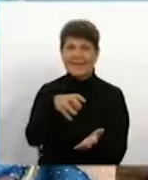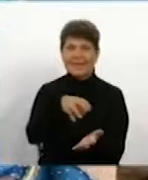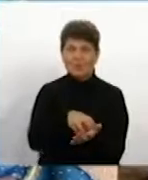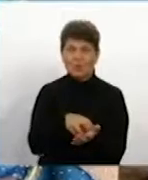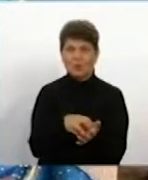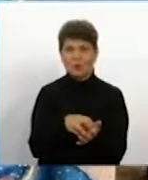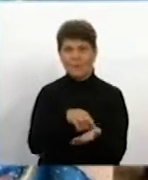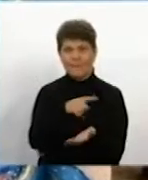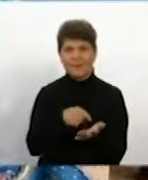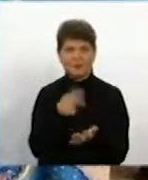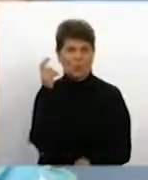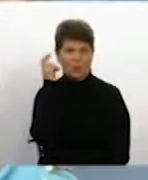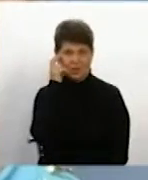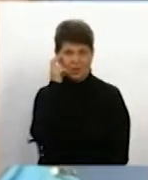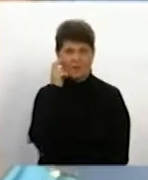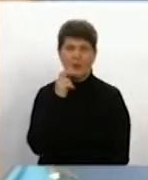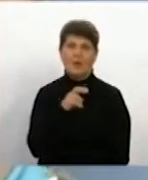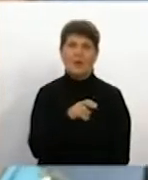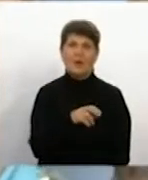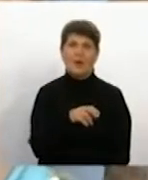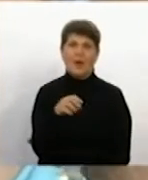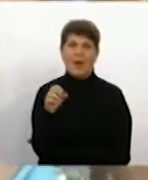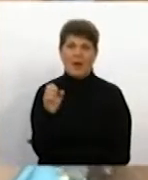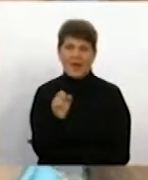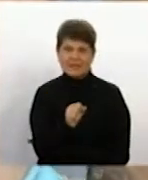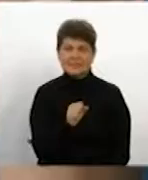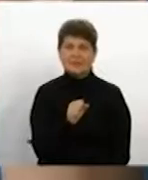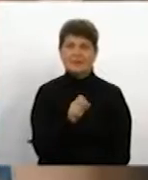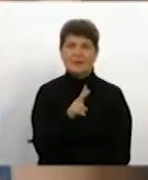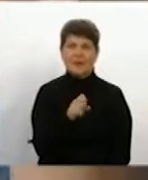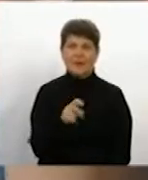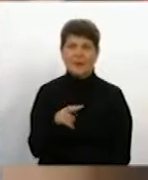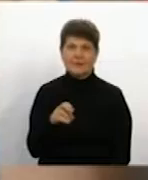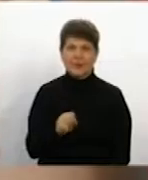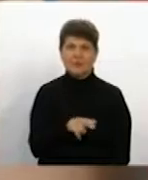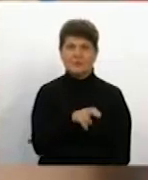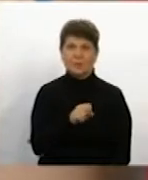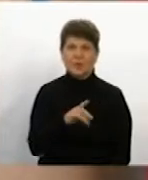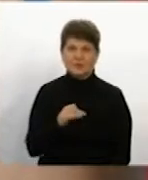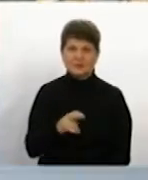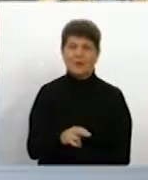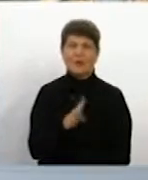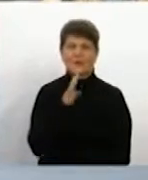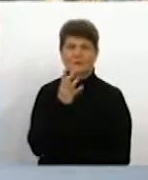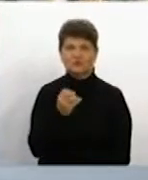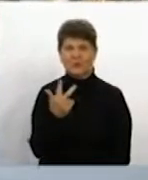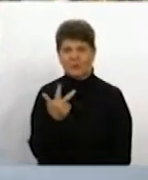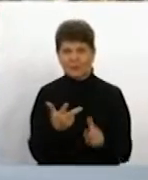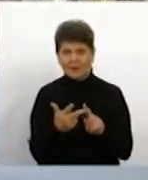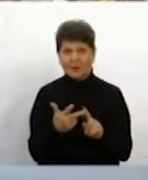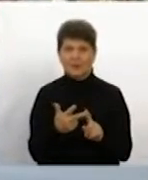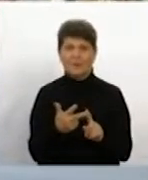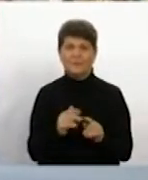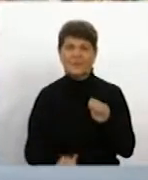Бабарська, Поліна Стецюк та Анастасія Кайдаш приїхали з Кривого Рогу. Говорять, акробатикою займаються з дитинства. А ось у